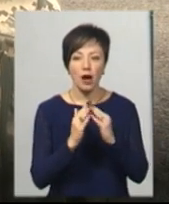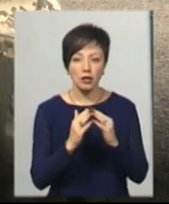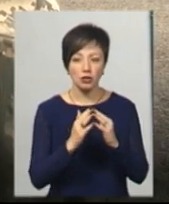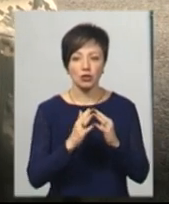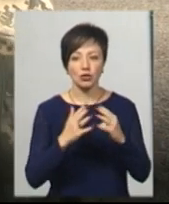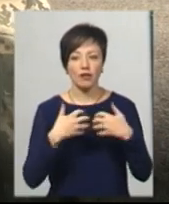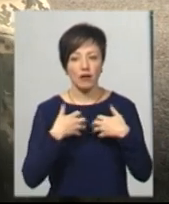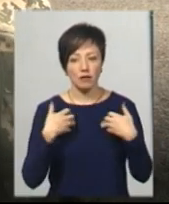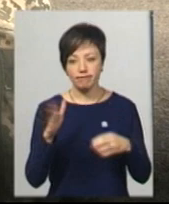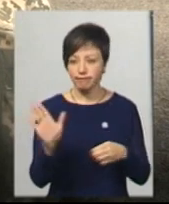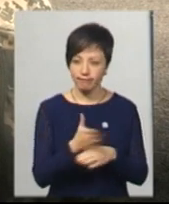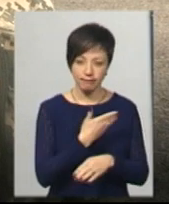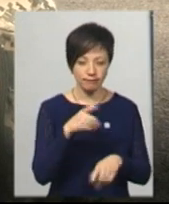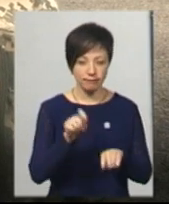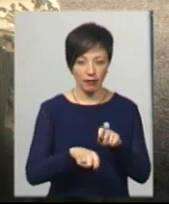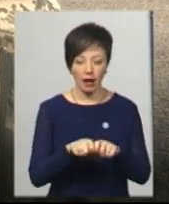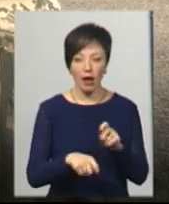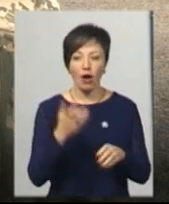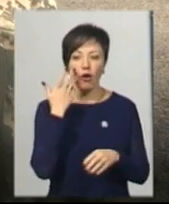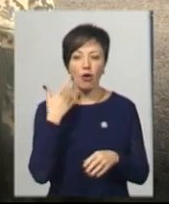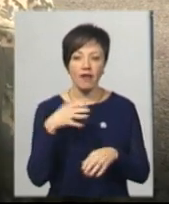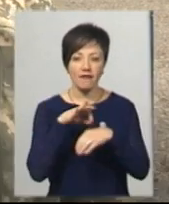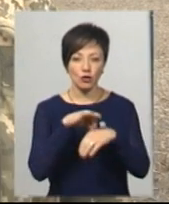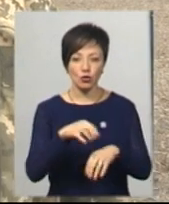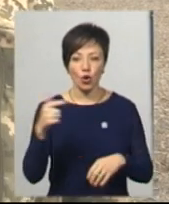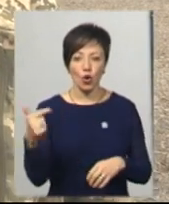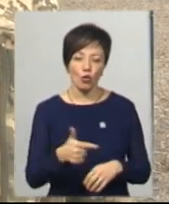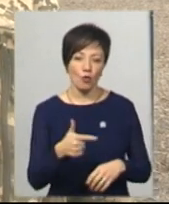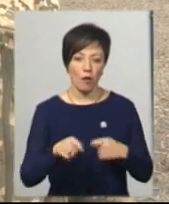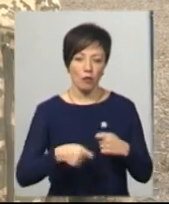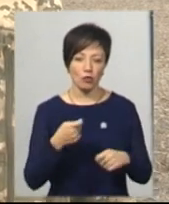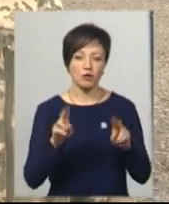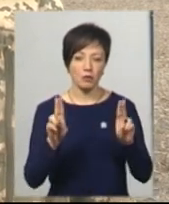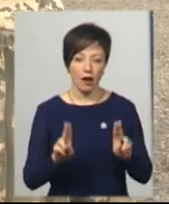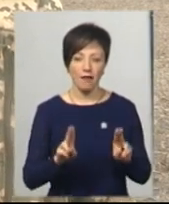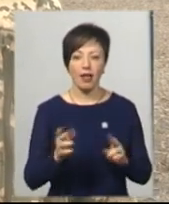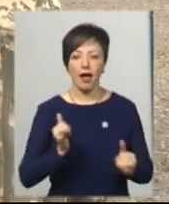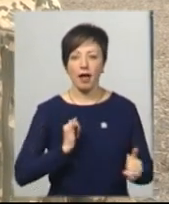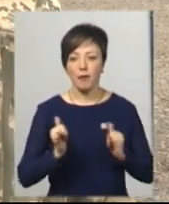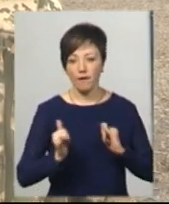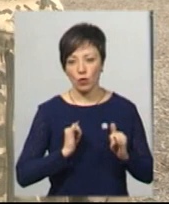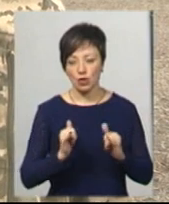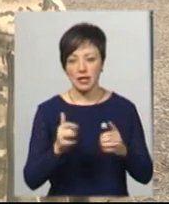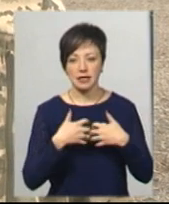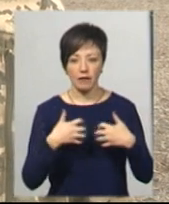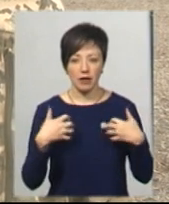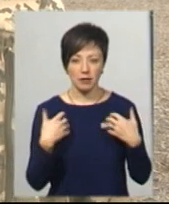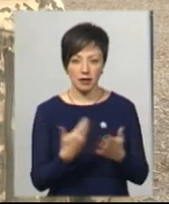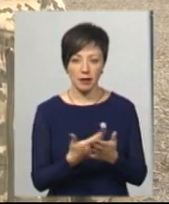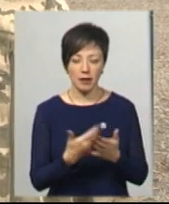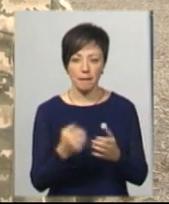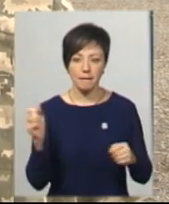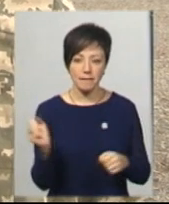ми знімаємо її з випробувань. Коли ведучий грубо порушує правила етики і поводження з тваринами. Наприклад,